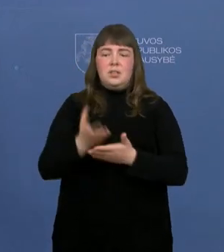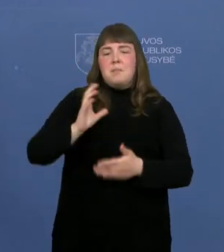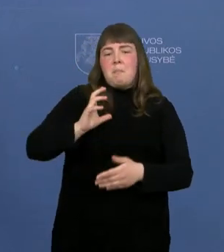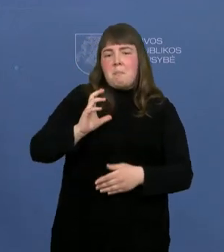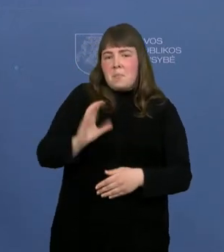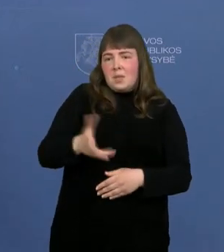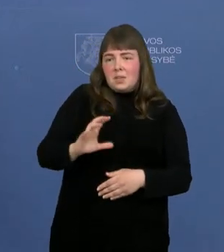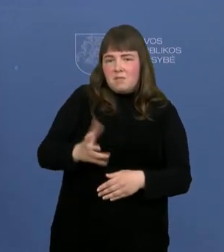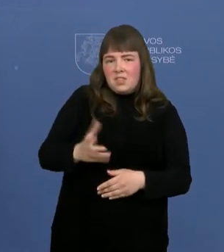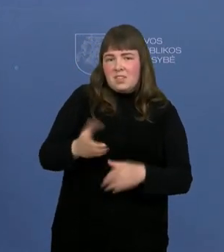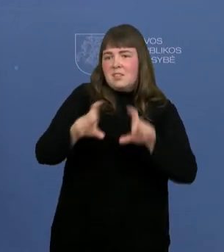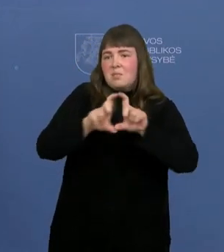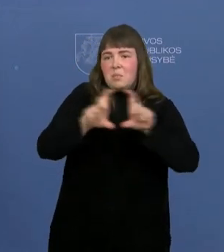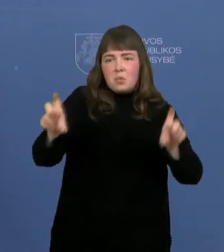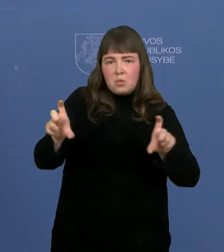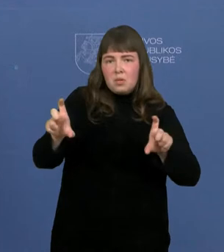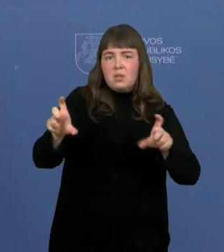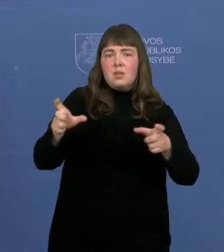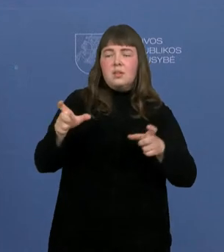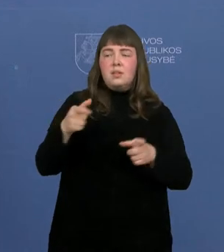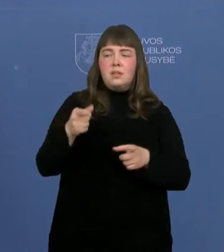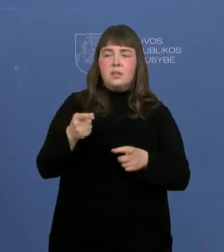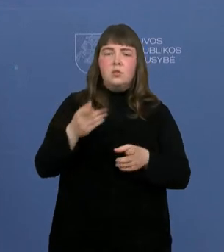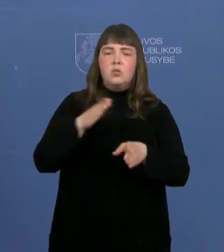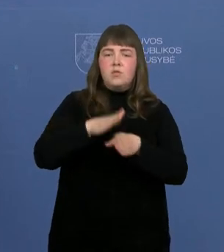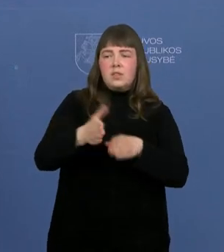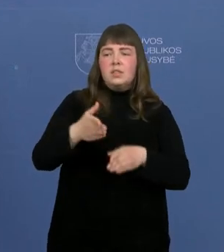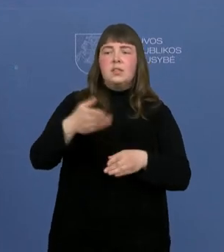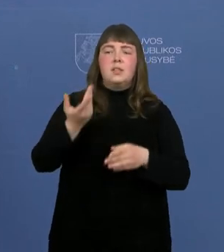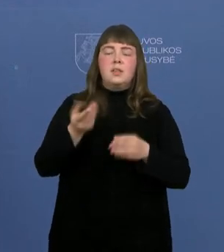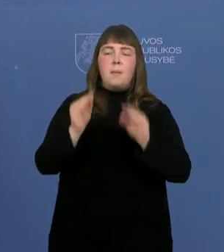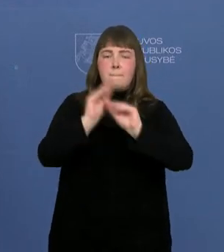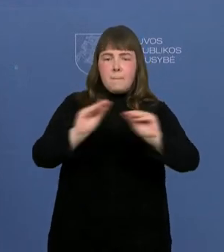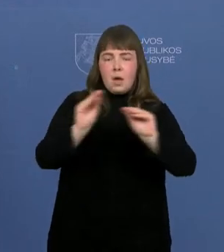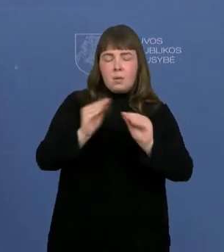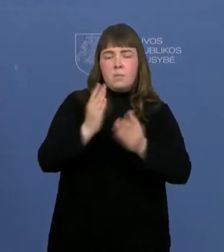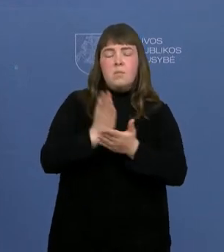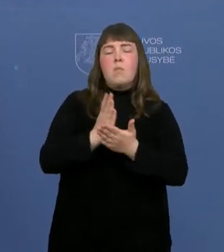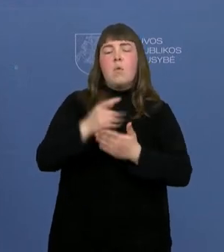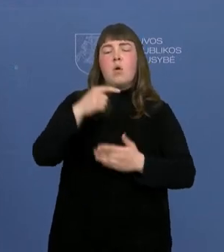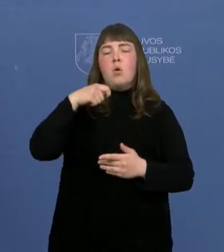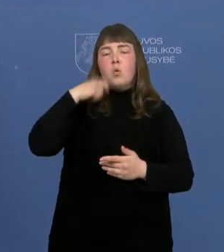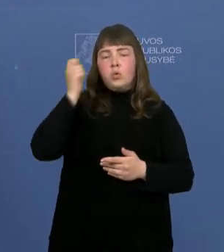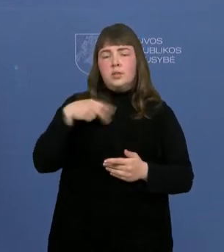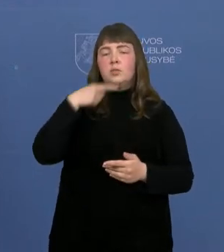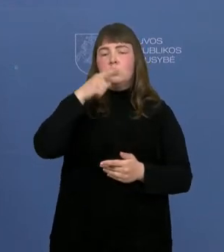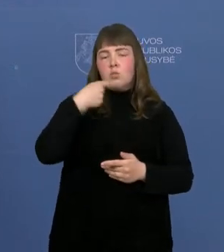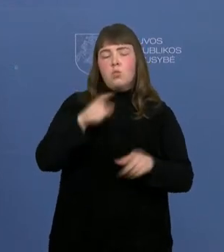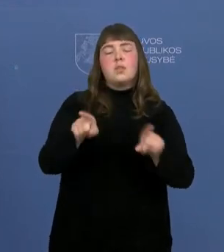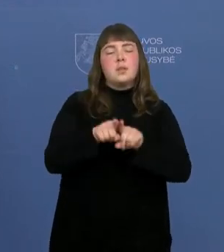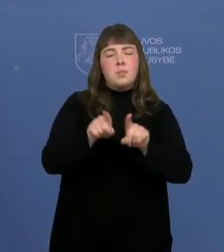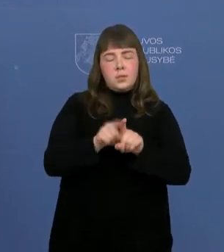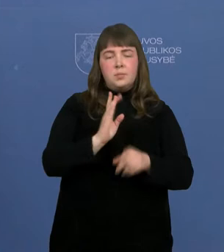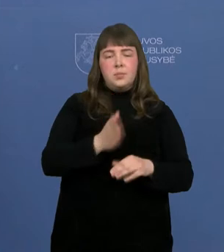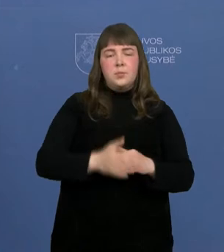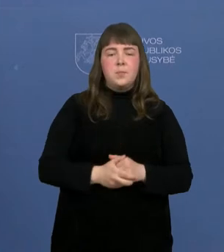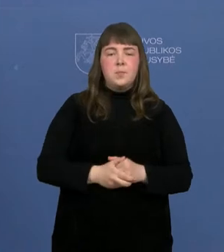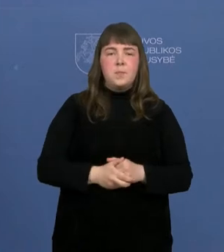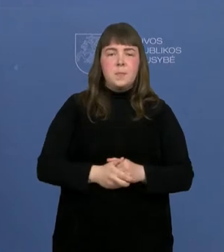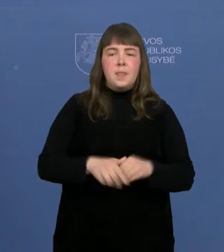mokykla, kuri vykdo ir ukrainiečių kalba pamokas. Paskutinis dalykas dėl apie turijantų, kurie